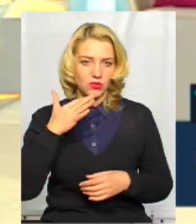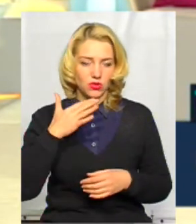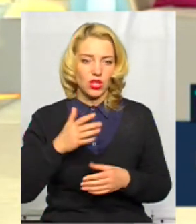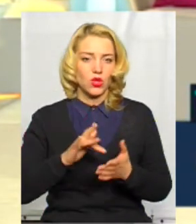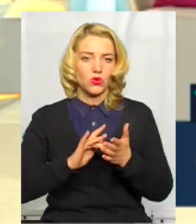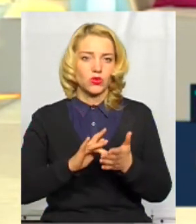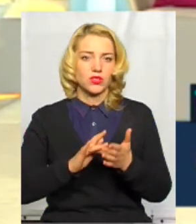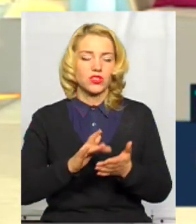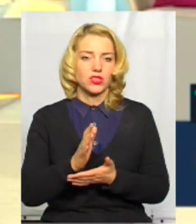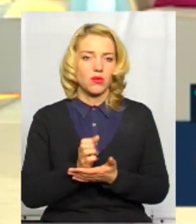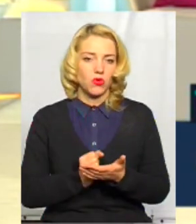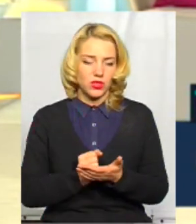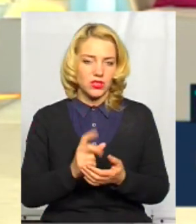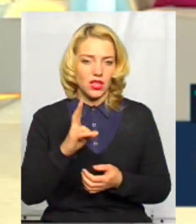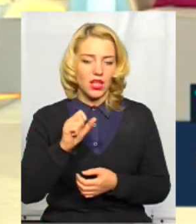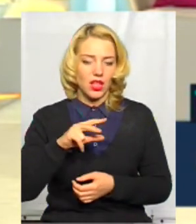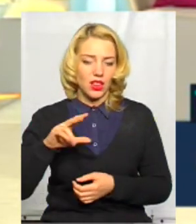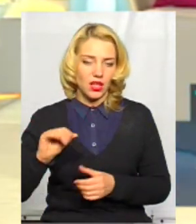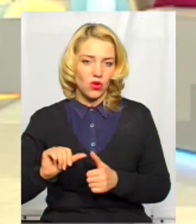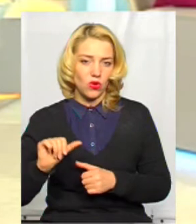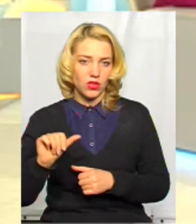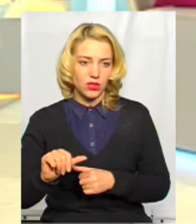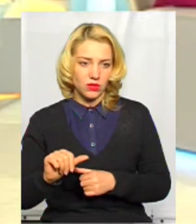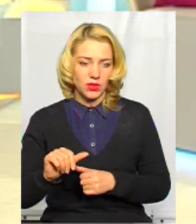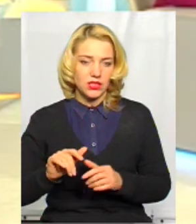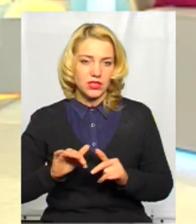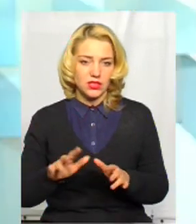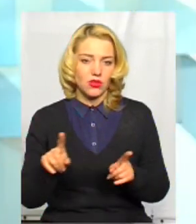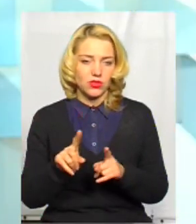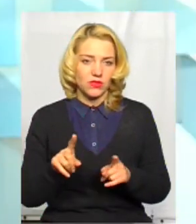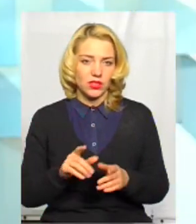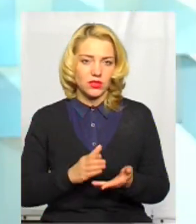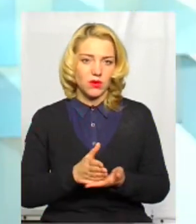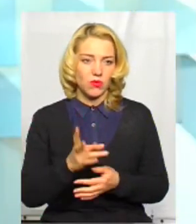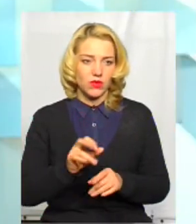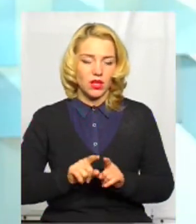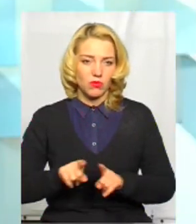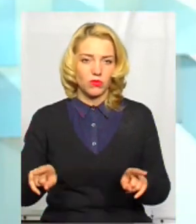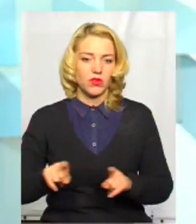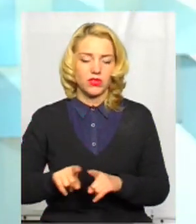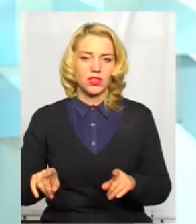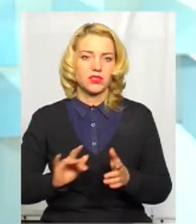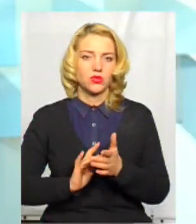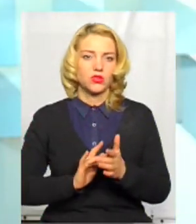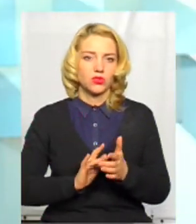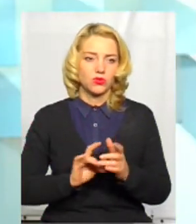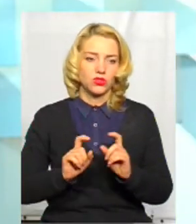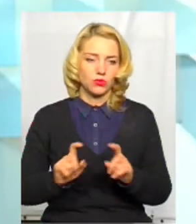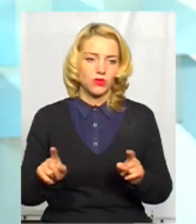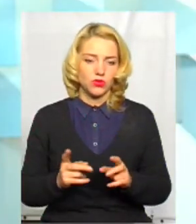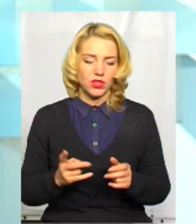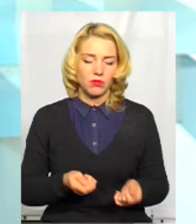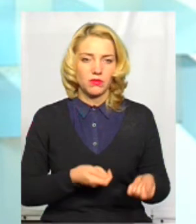потенціал, але, знову ж таки, окрім заходів, які спрямовані саме на популяризацію туристичних об'єктів, ще треба туди людей